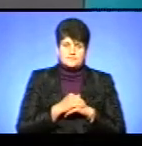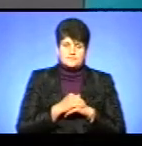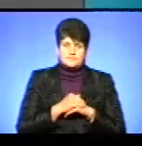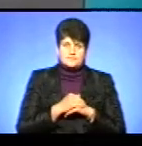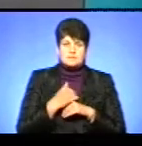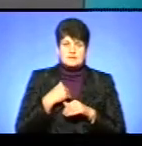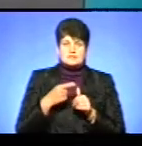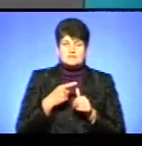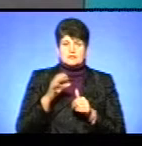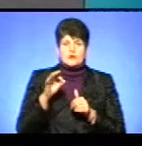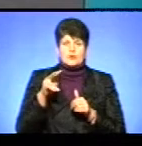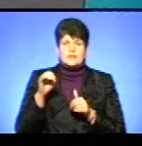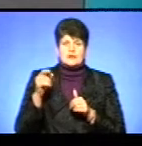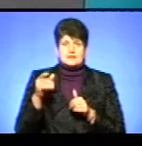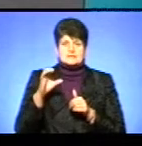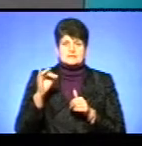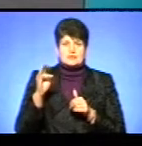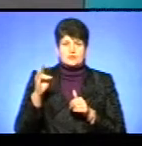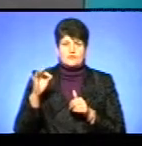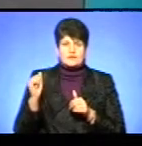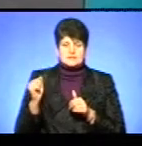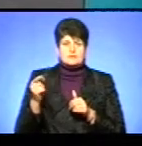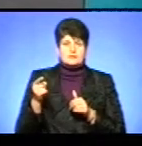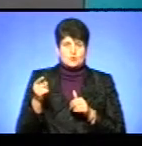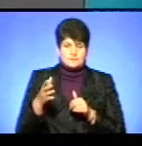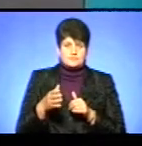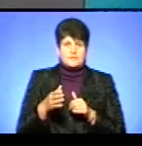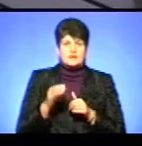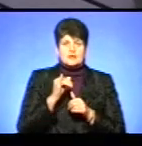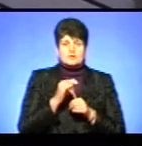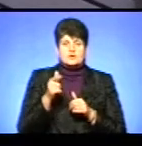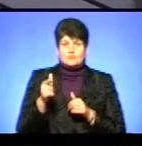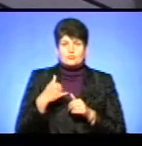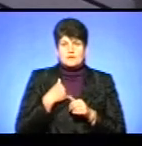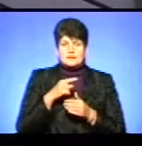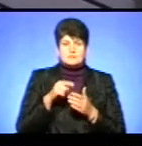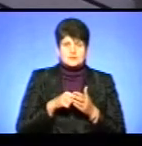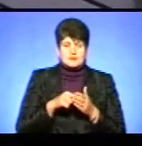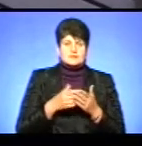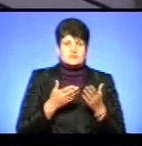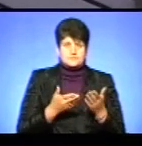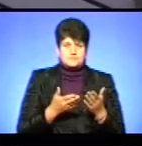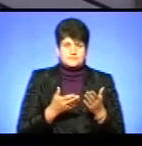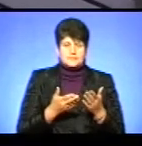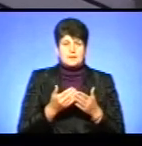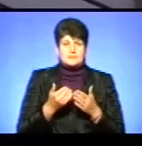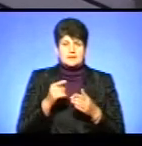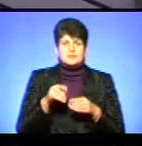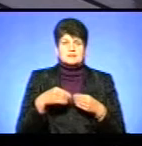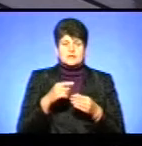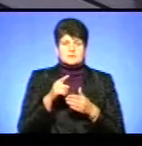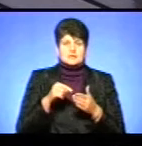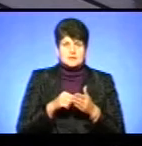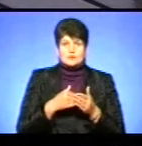Мене звати Олег Синовець, Демелян з Тернопіль. Ігор Говорюч, в мене питання наступне. Навіть передаємик задати